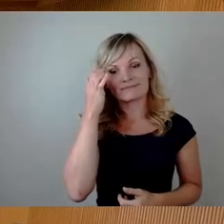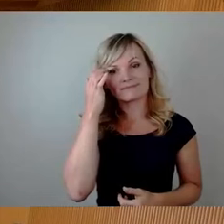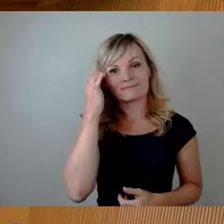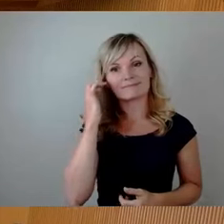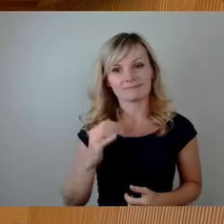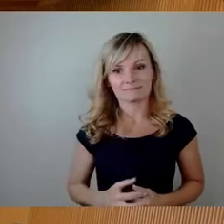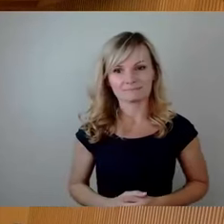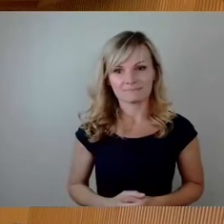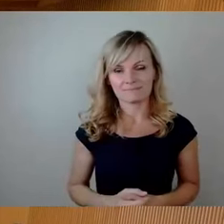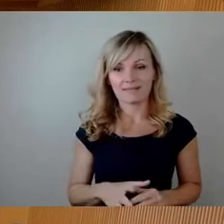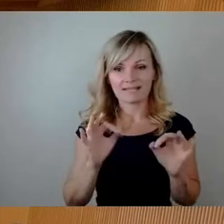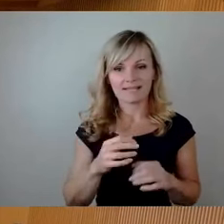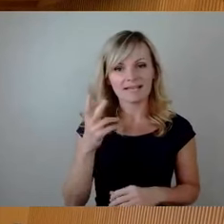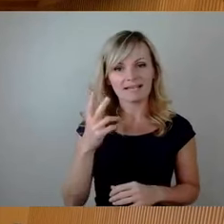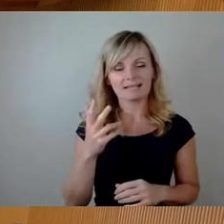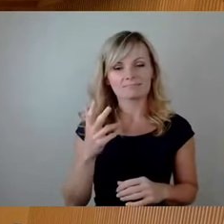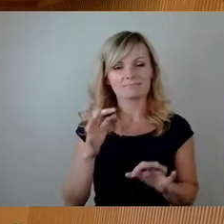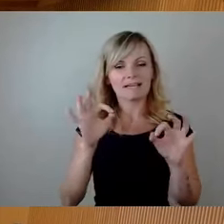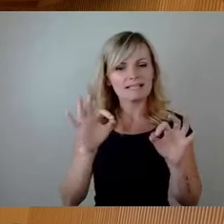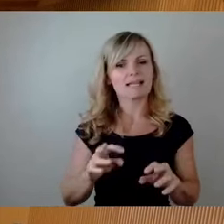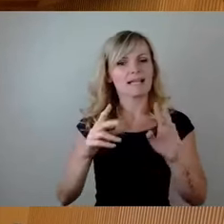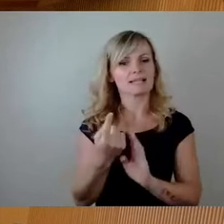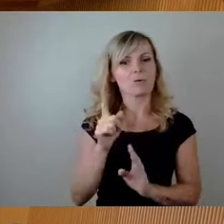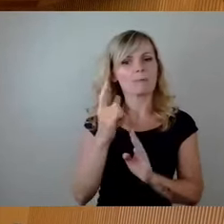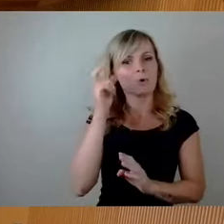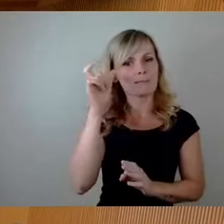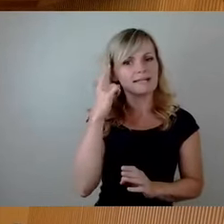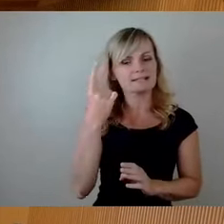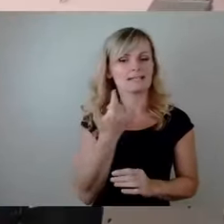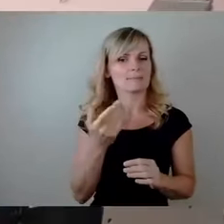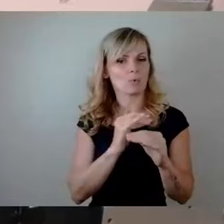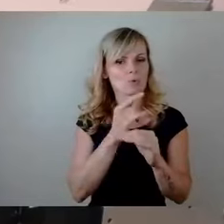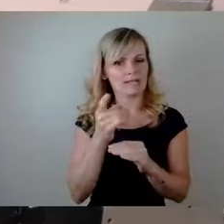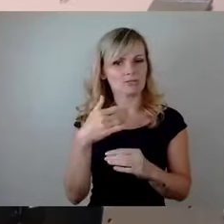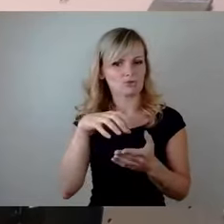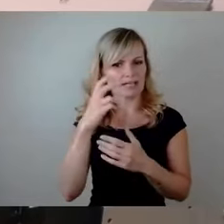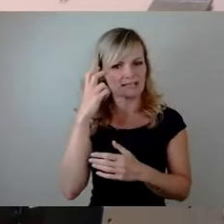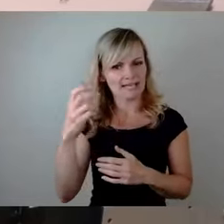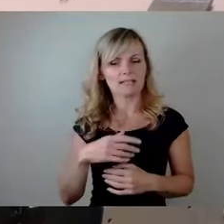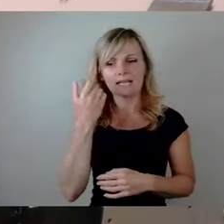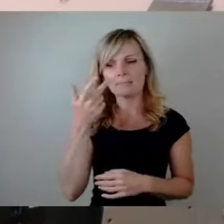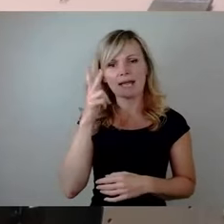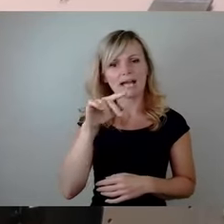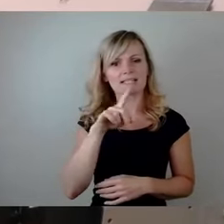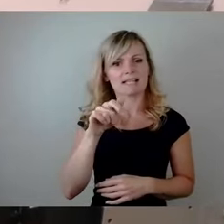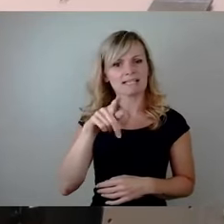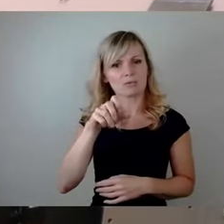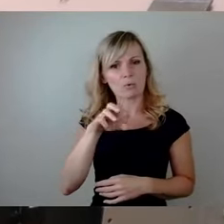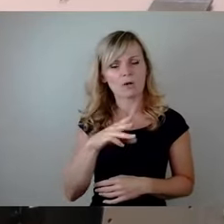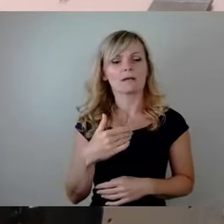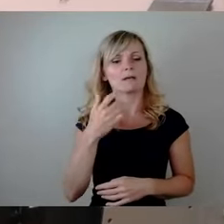Sehr geehrter Herr Oberbürgermeister, liebe Kolleginnen und Kollegen, Stadträte, lieber Herr Zastrow, lieber Herr Zaczynski,